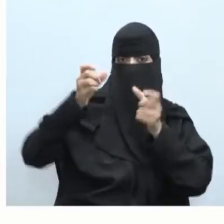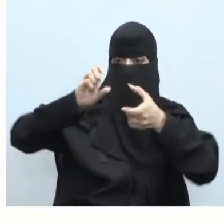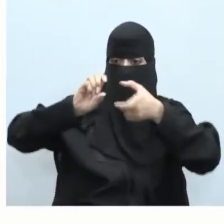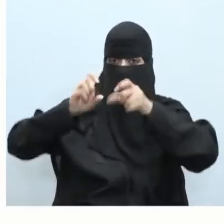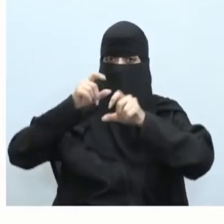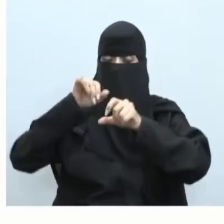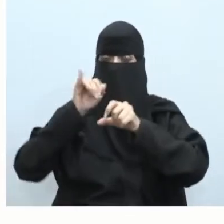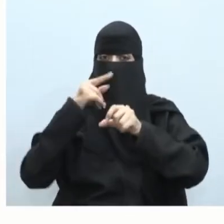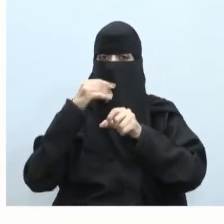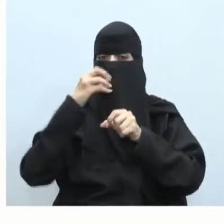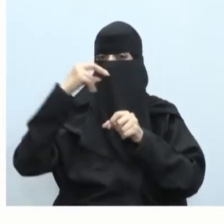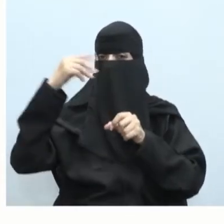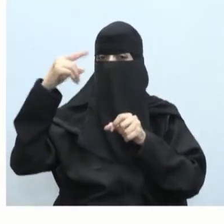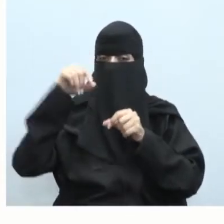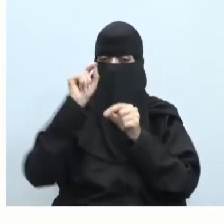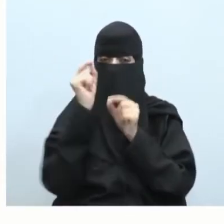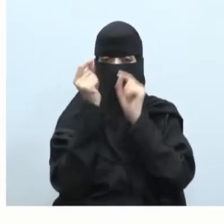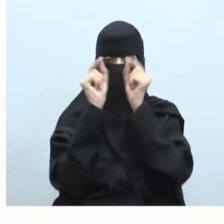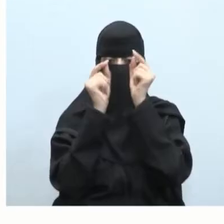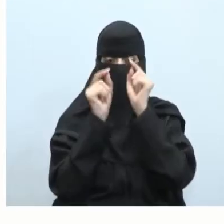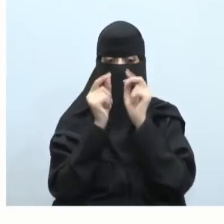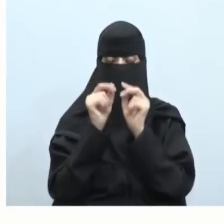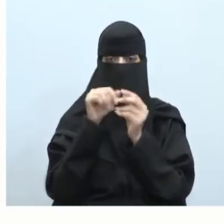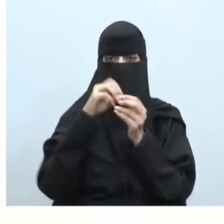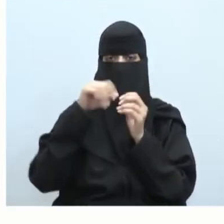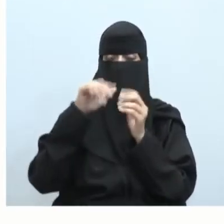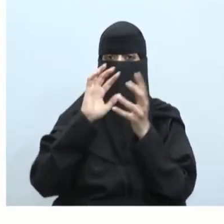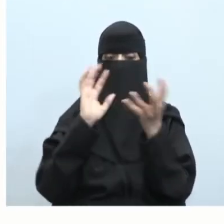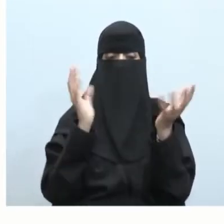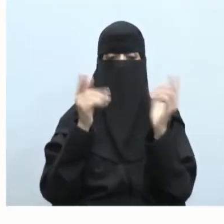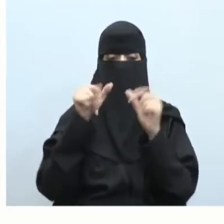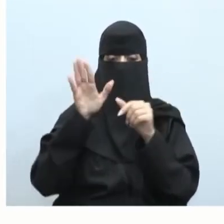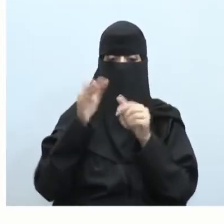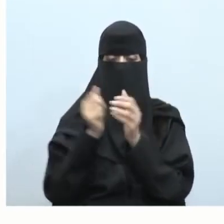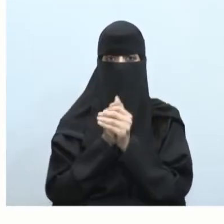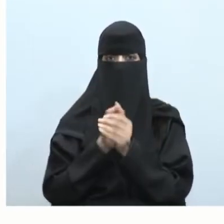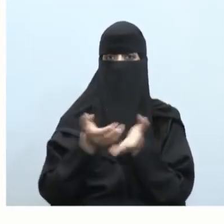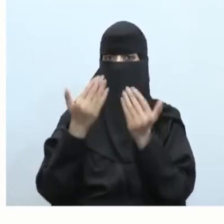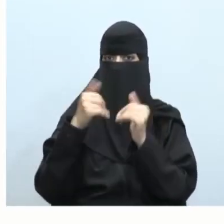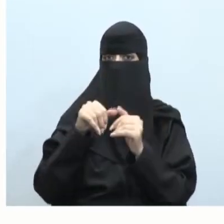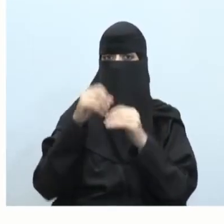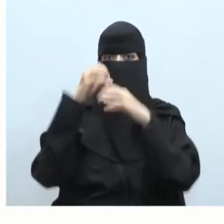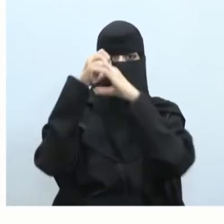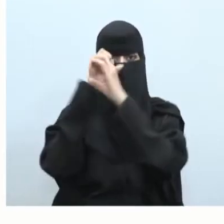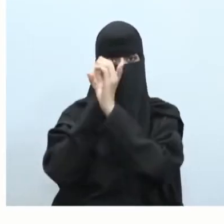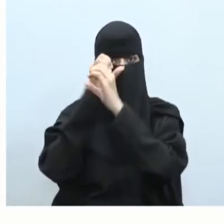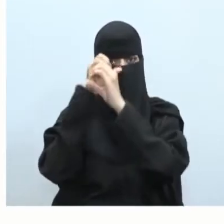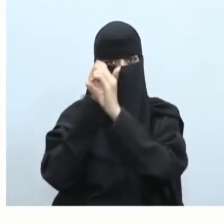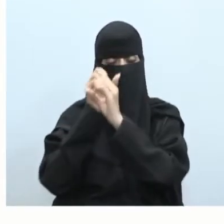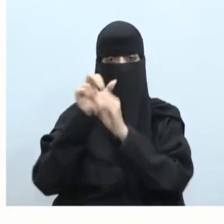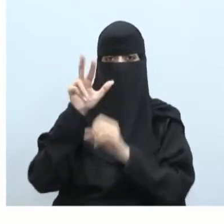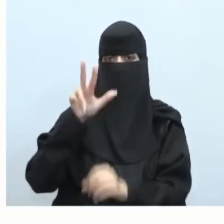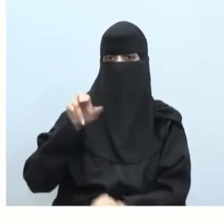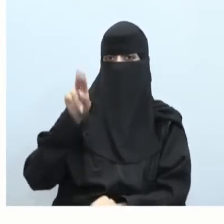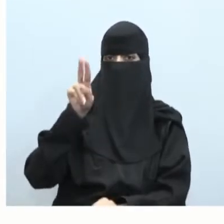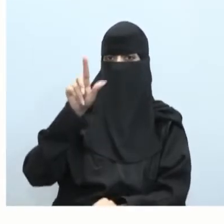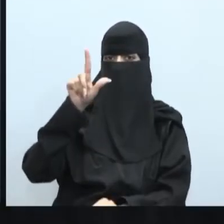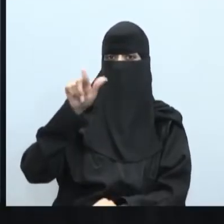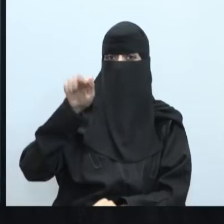غازات وجزيئات كونية التلسكوب بماذا نستخدمه أو لماذا يستخدم؟